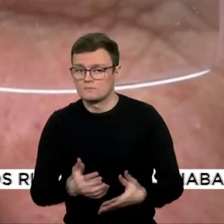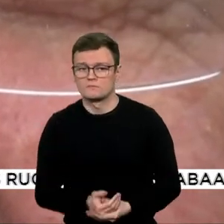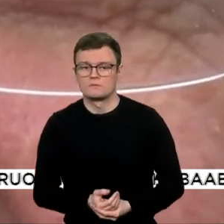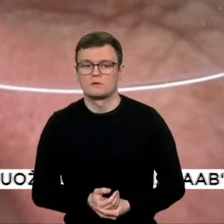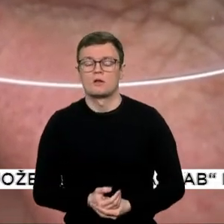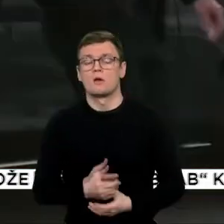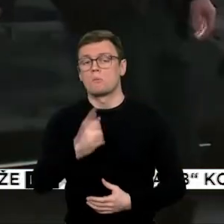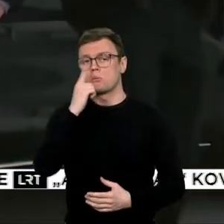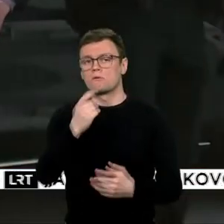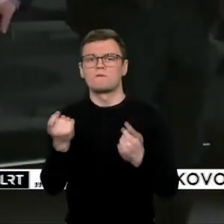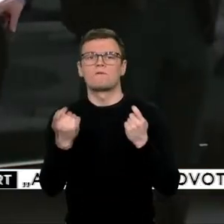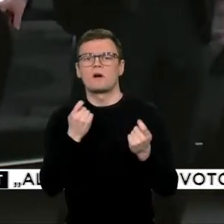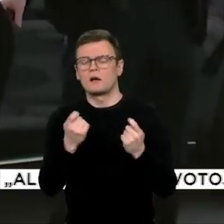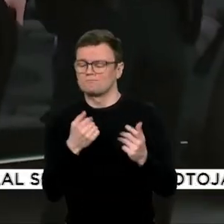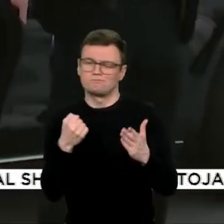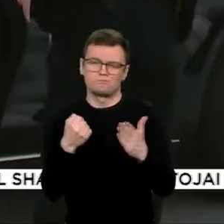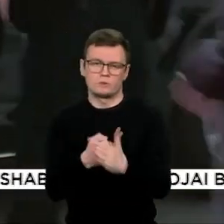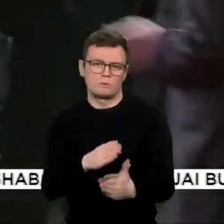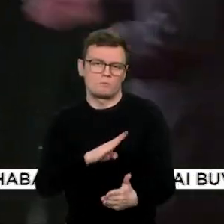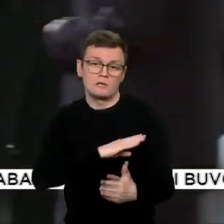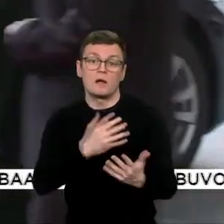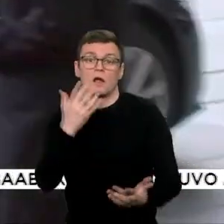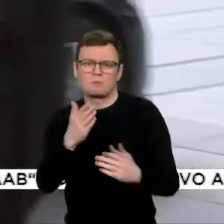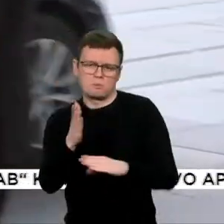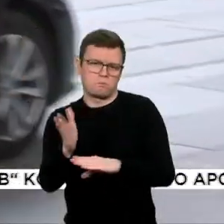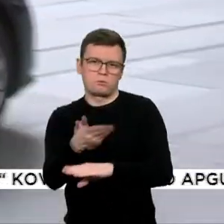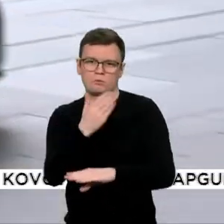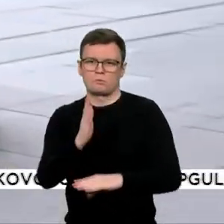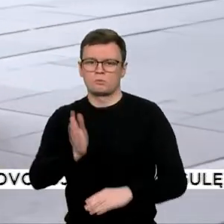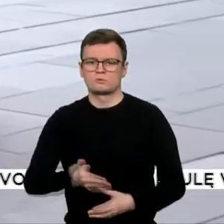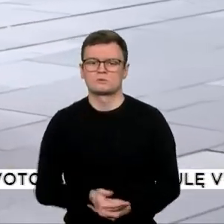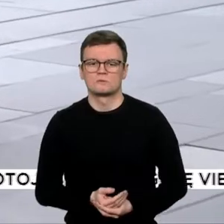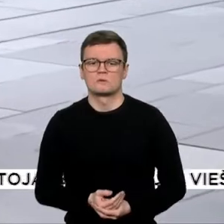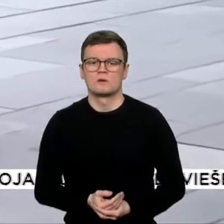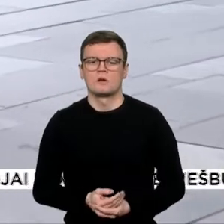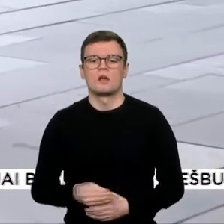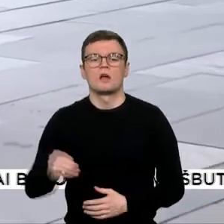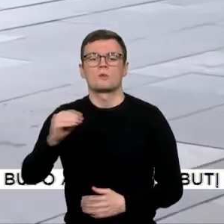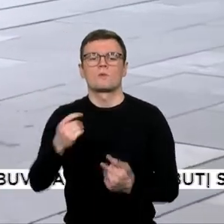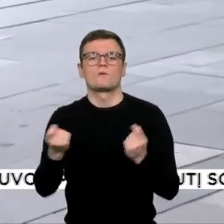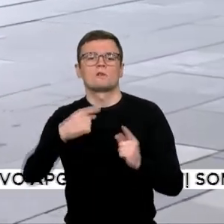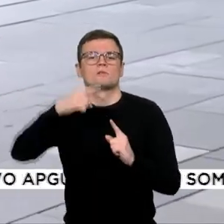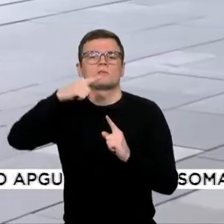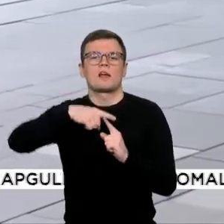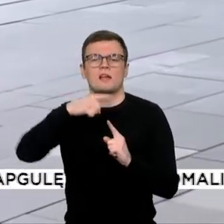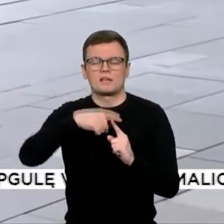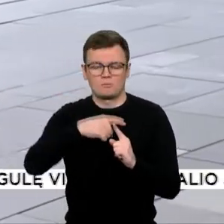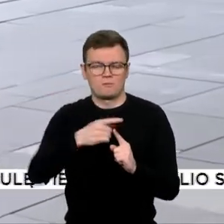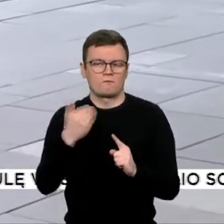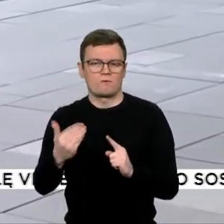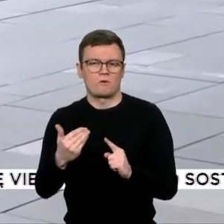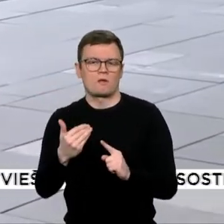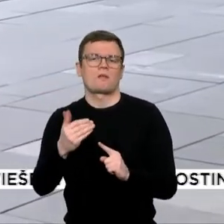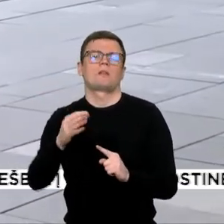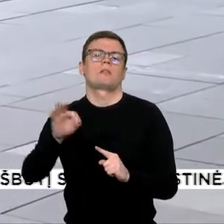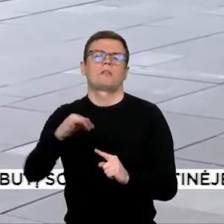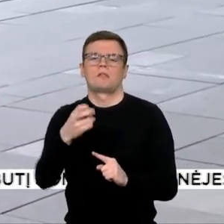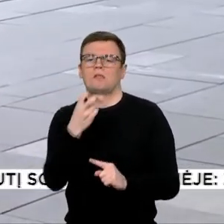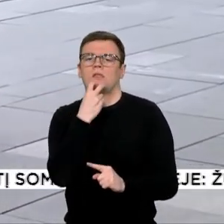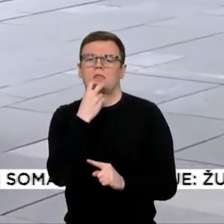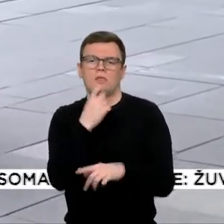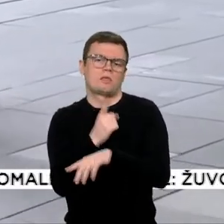arba bus nuverstas. Europos vadovų tarybos pirmininkas atvirai šaiposi, sveikina su triuškinama pergalė, tik pradėtame